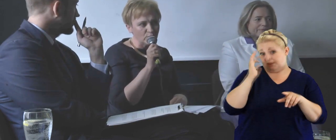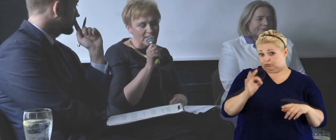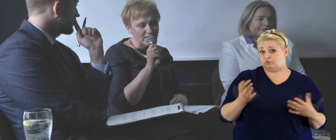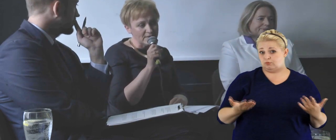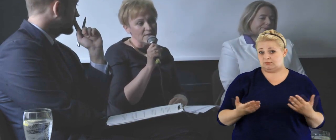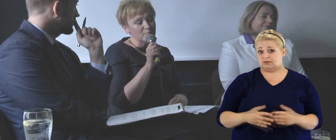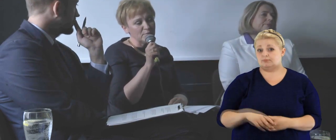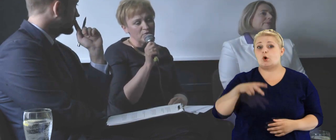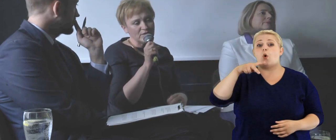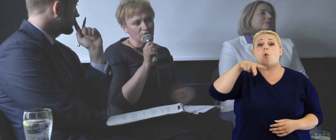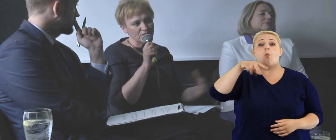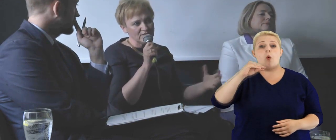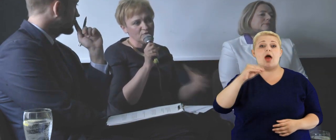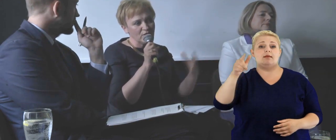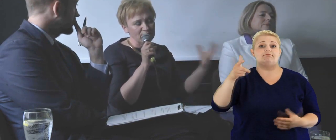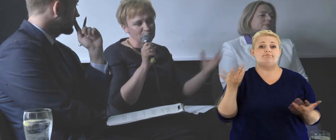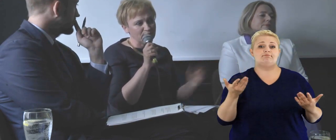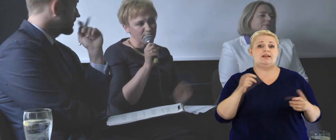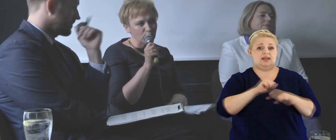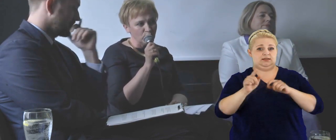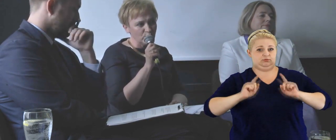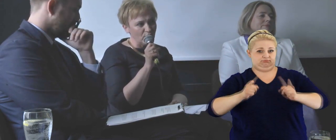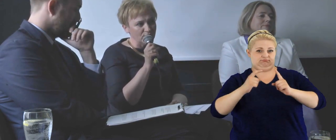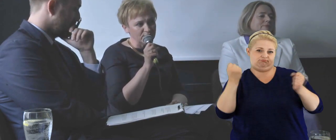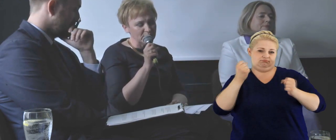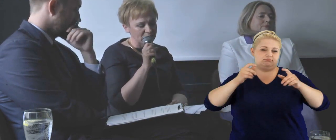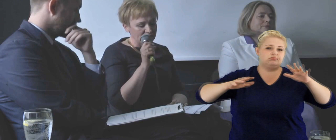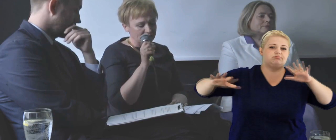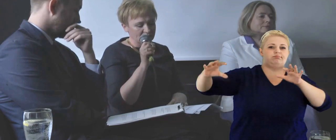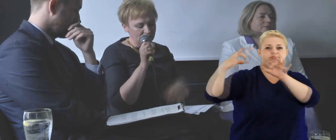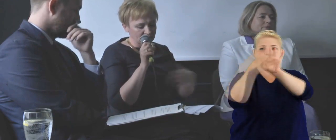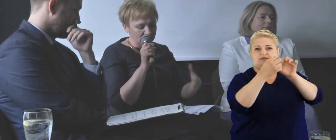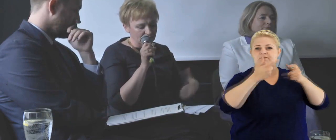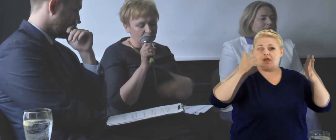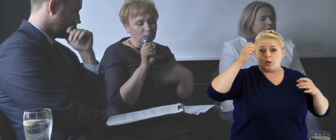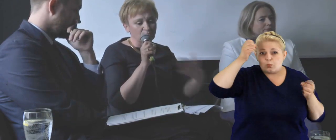dobre, że Unia, mimo tego, że jest organizmem wielokulturowym,